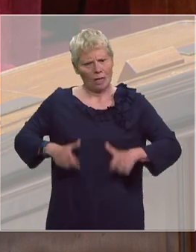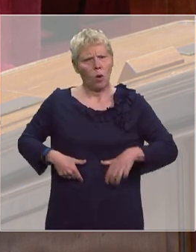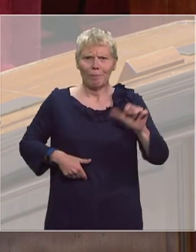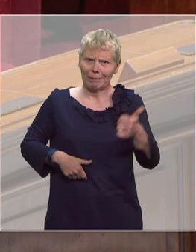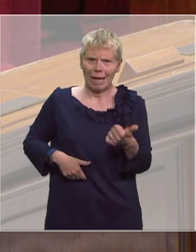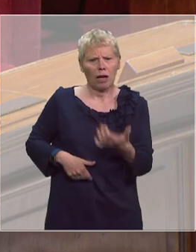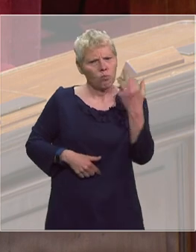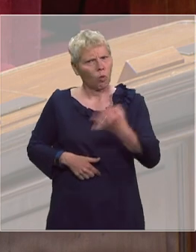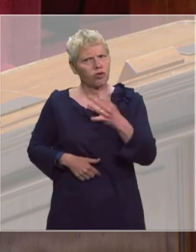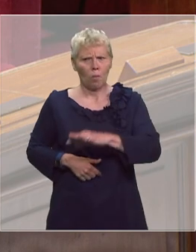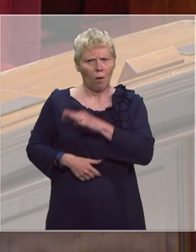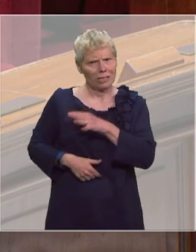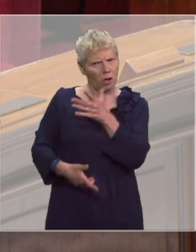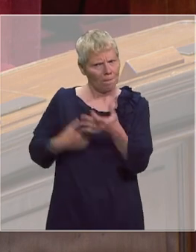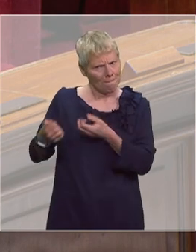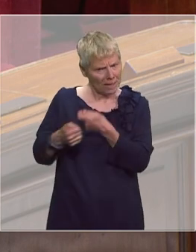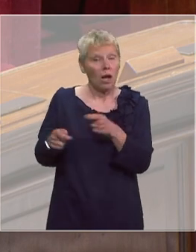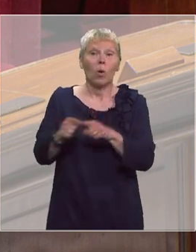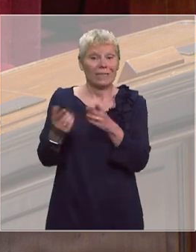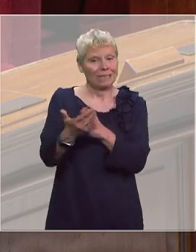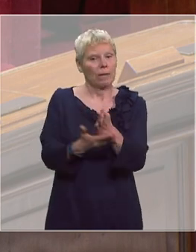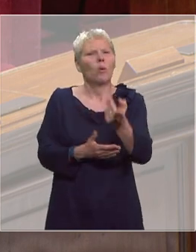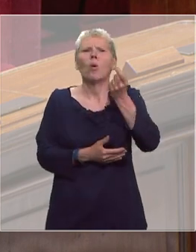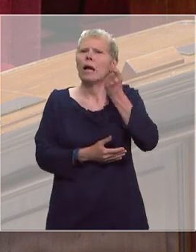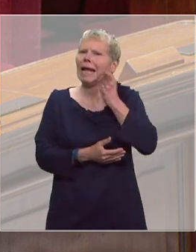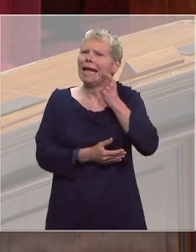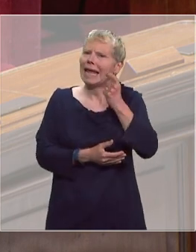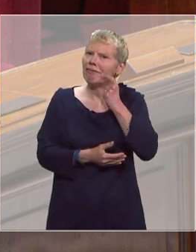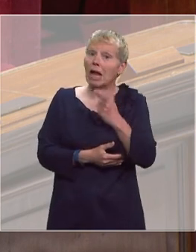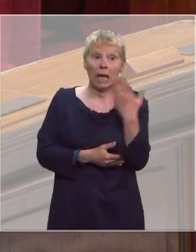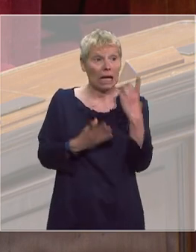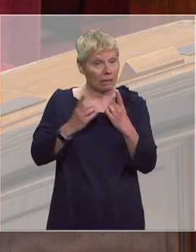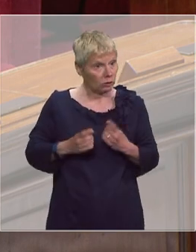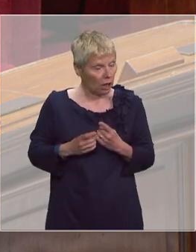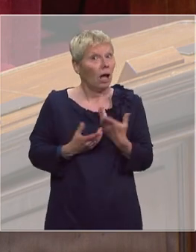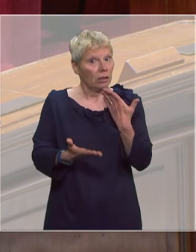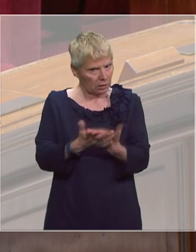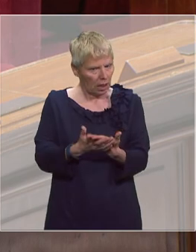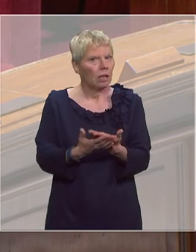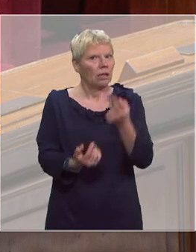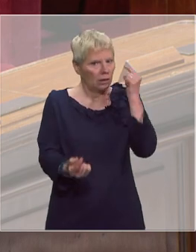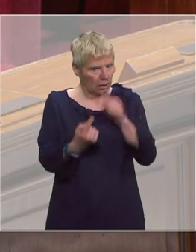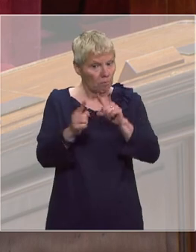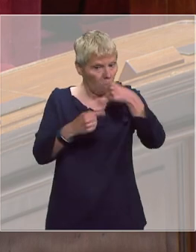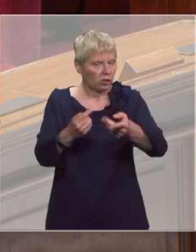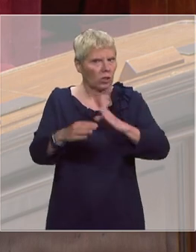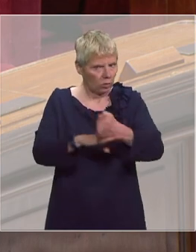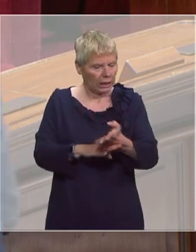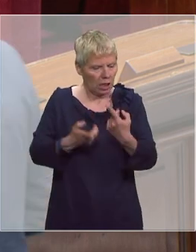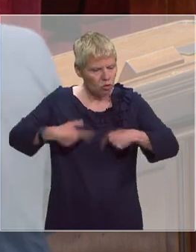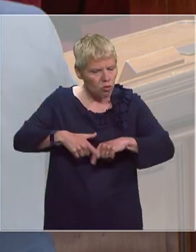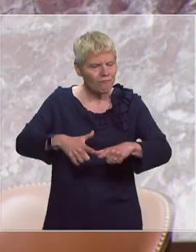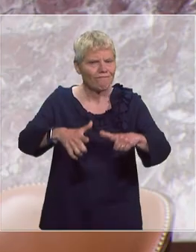personnalisation des parcours des élèves dont a parlé la députée Béatrice Descamps tout à l'heure et qui est en effet un de nos impératifs de la rentrée prochaine je vous remercie